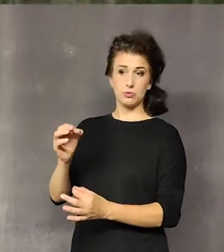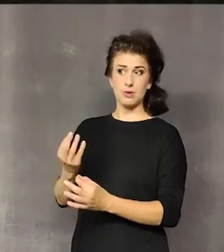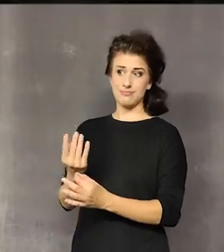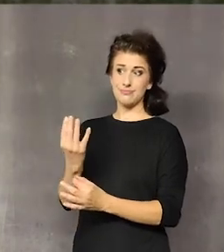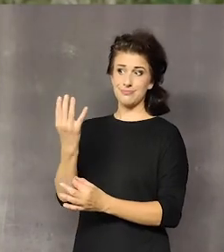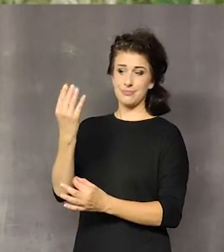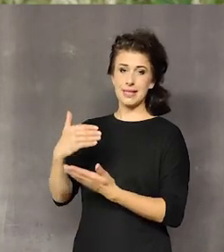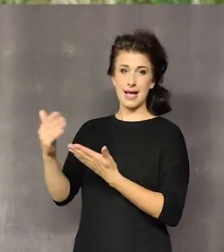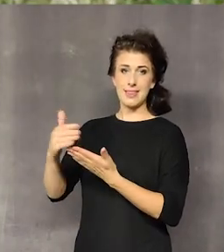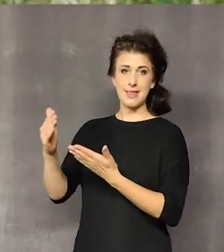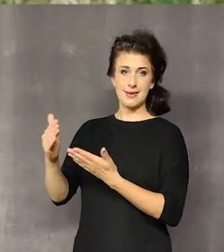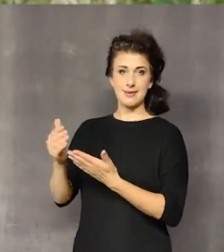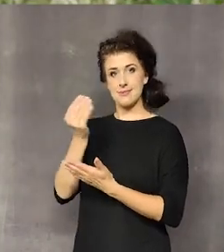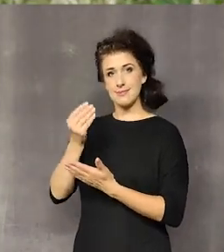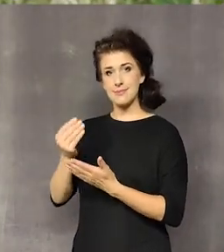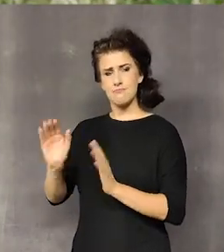jeszcze odbyć.